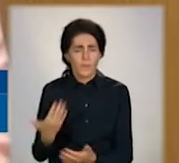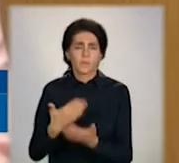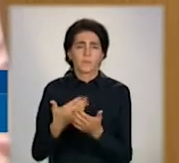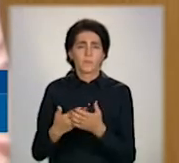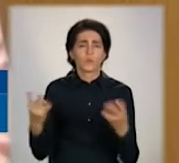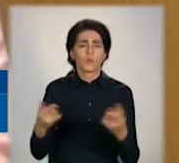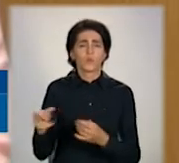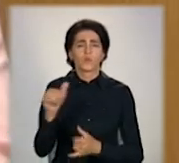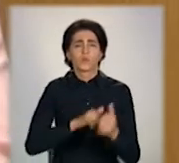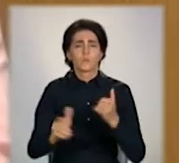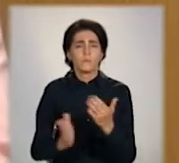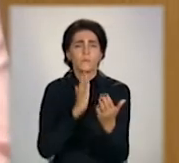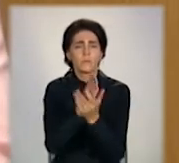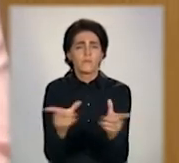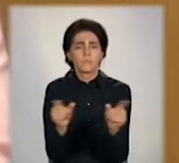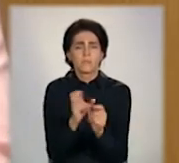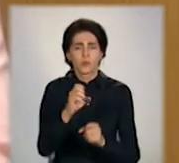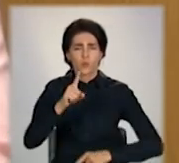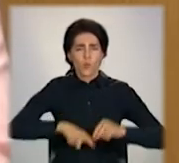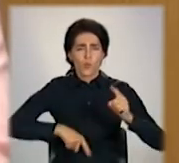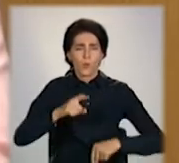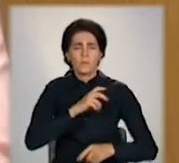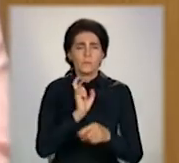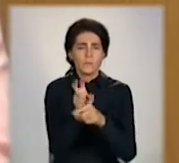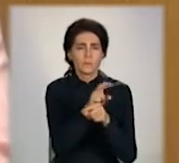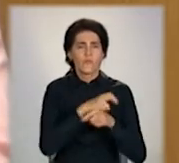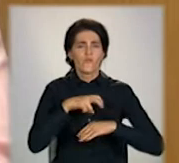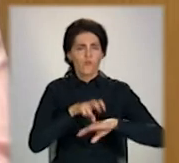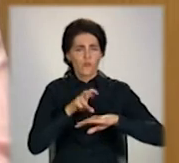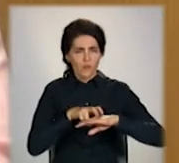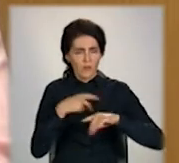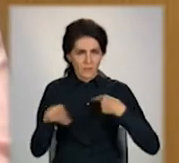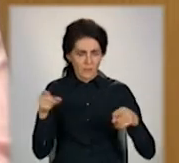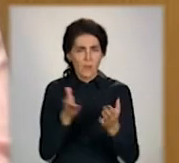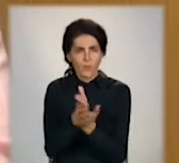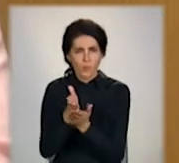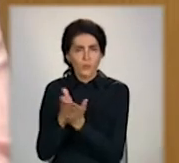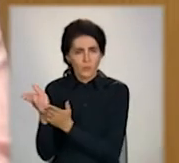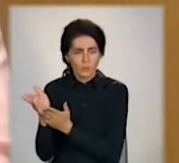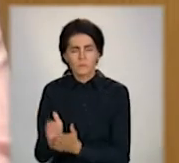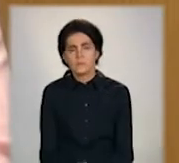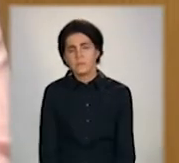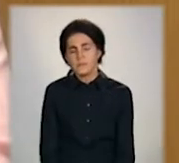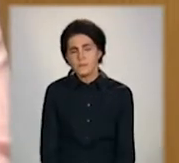якої він йде з батьками до вузьких спеціалістів. І повинно